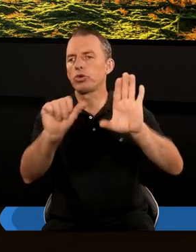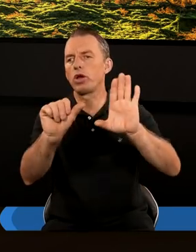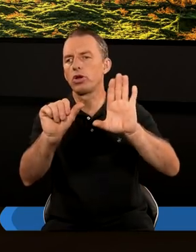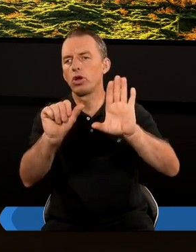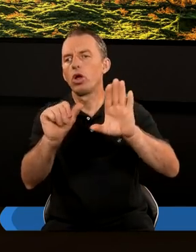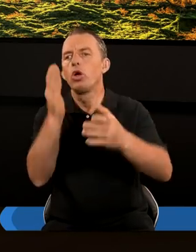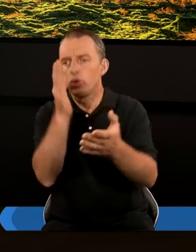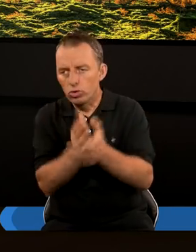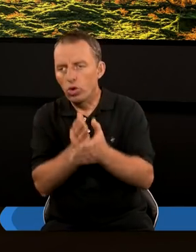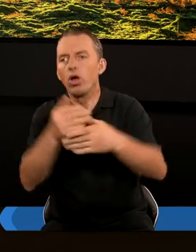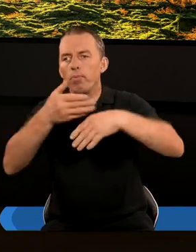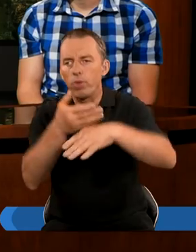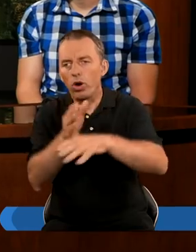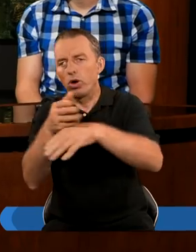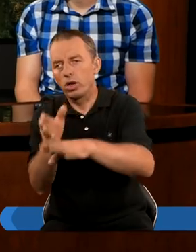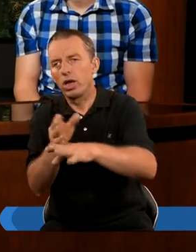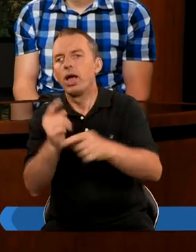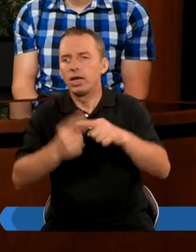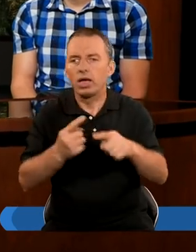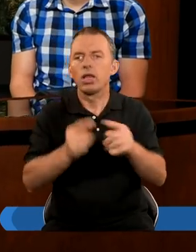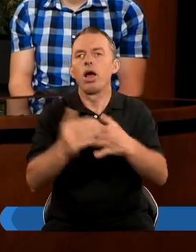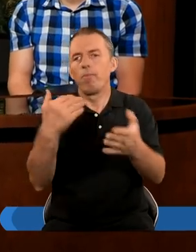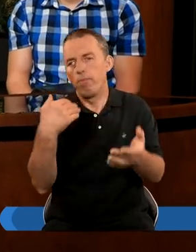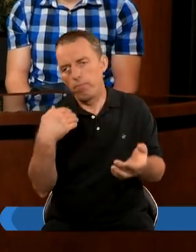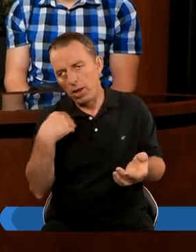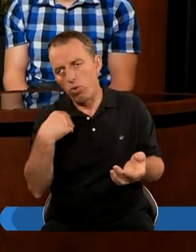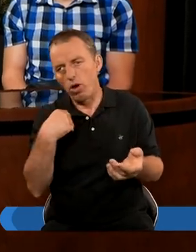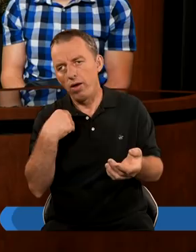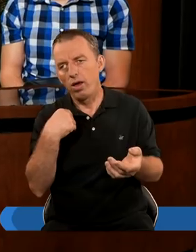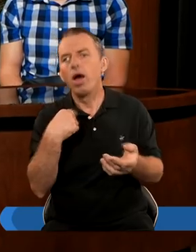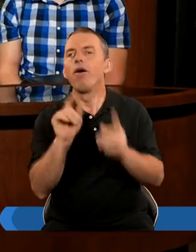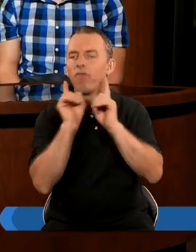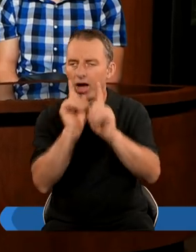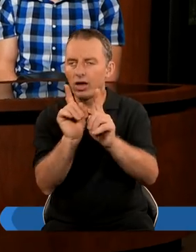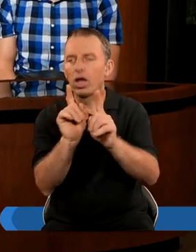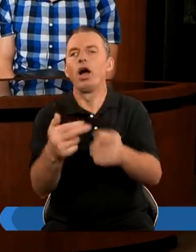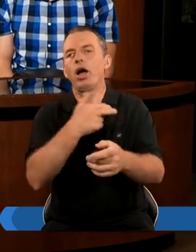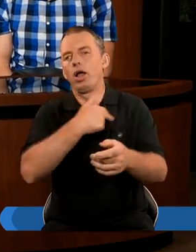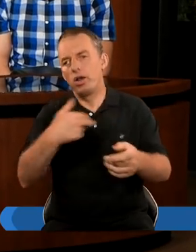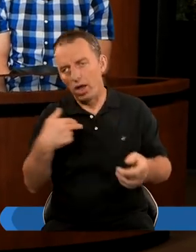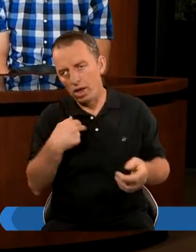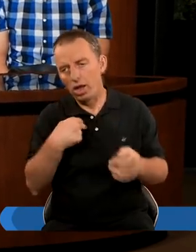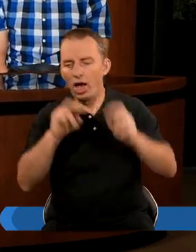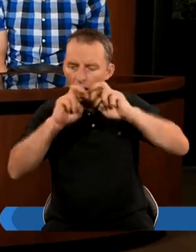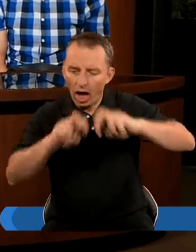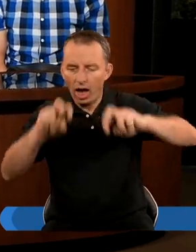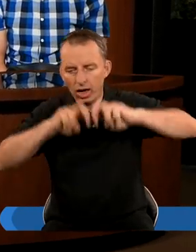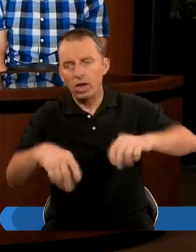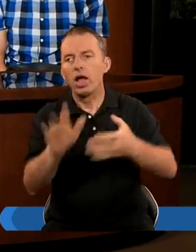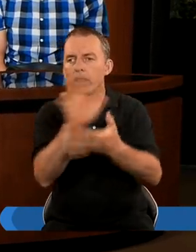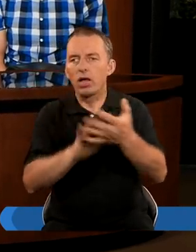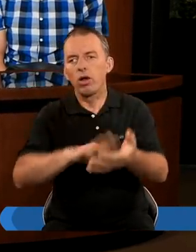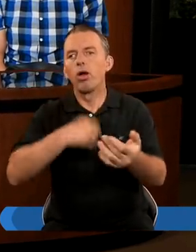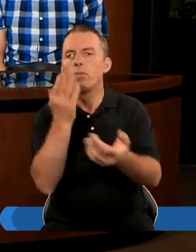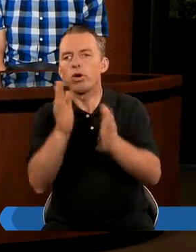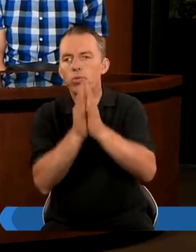sześć. Już się podzieliliśmy, zatem żeby to była faktycznie nasza analiza tekstu Pisma